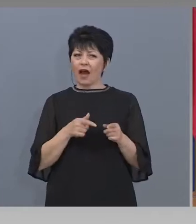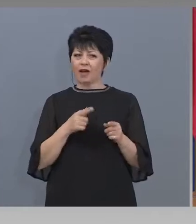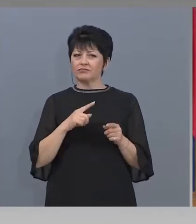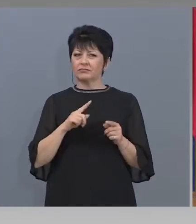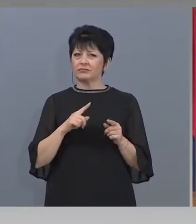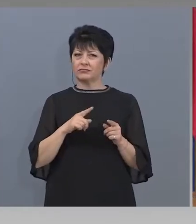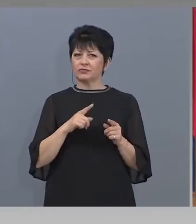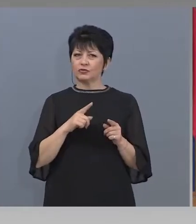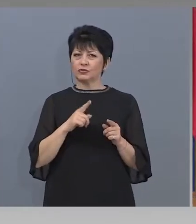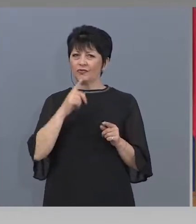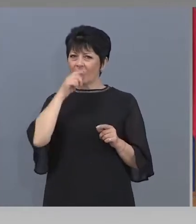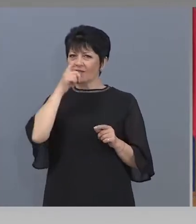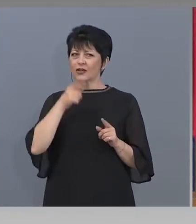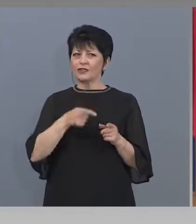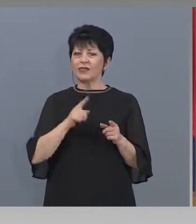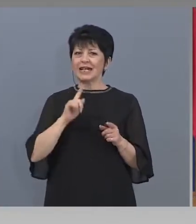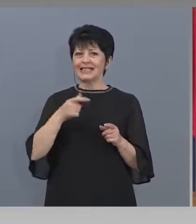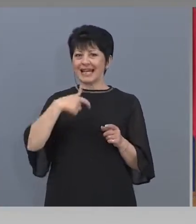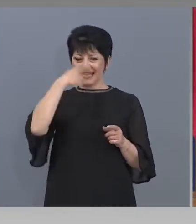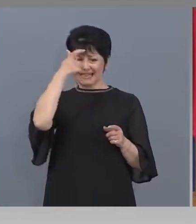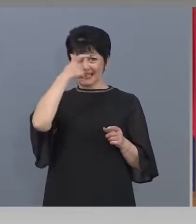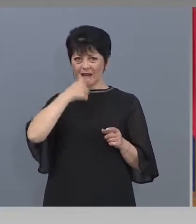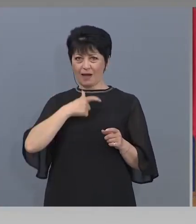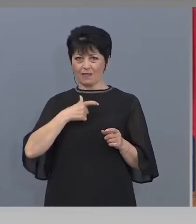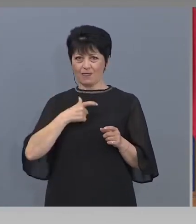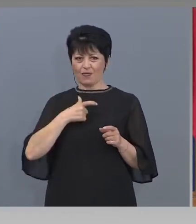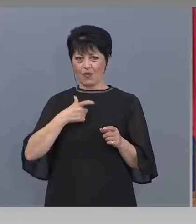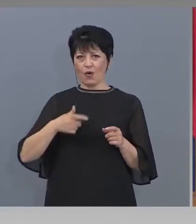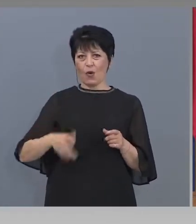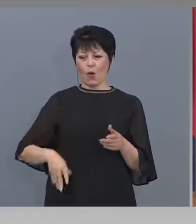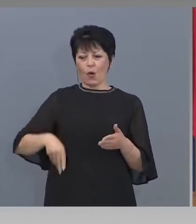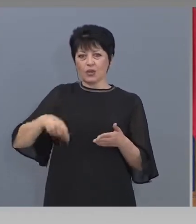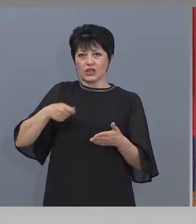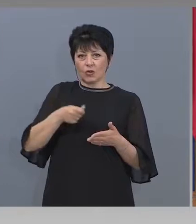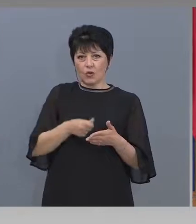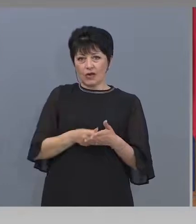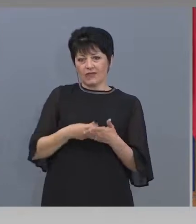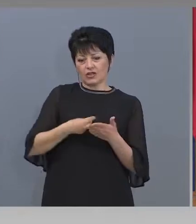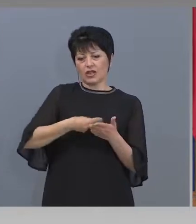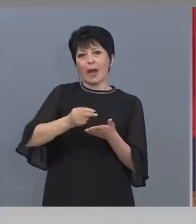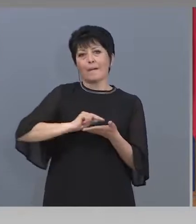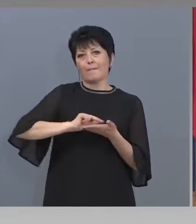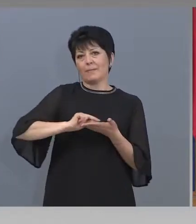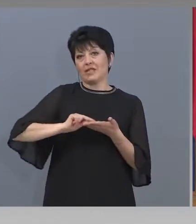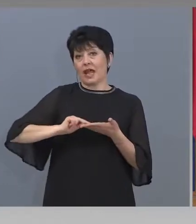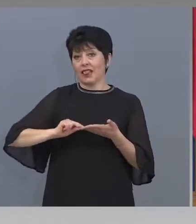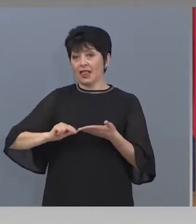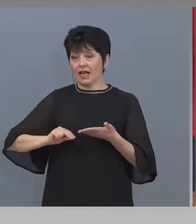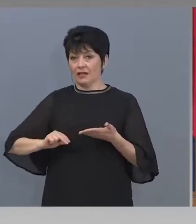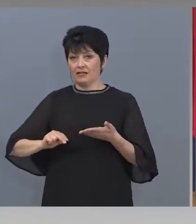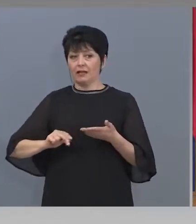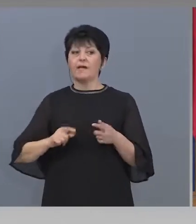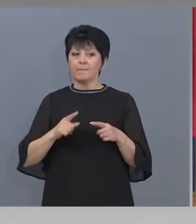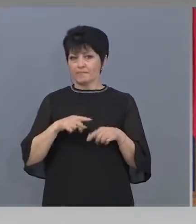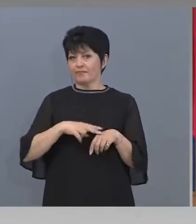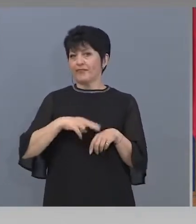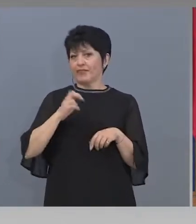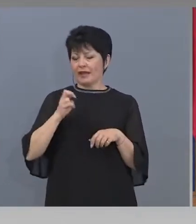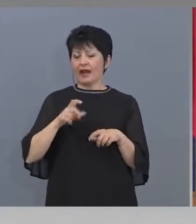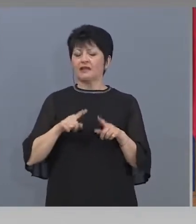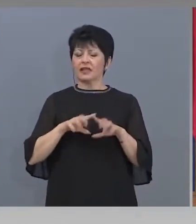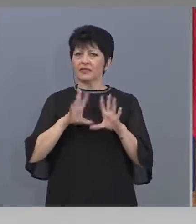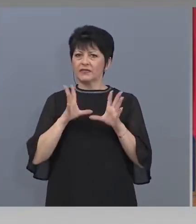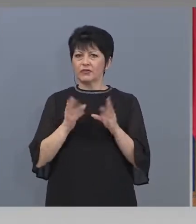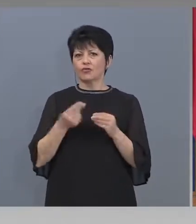Да, да, да, Имайте пари, че там кандидатства са пак целият спектър. Да, целият спектър. Художници,